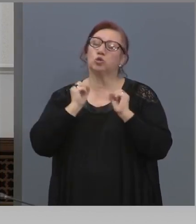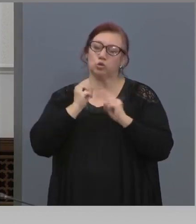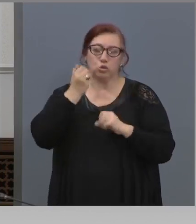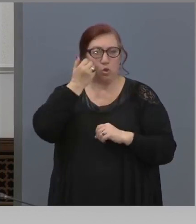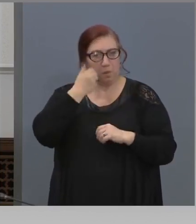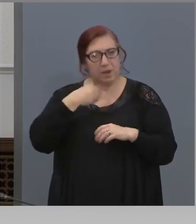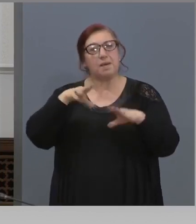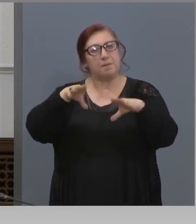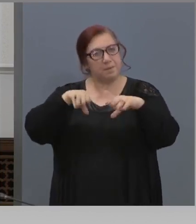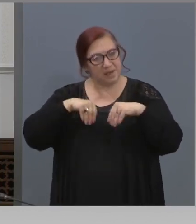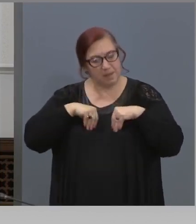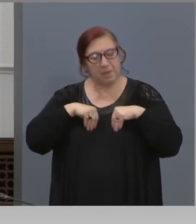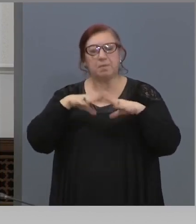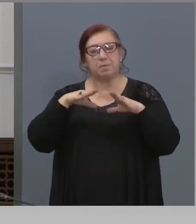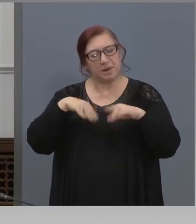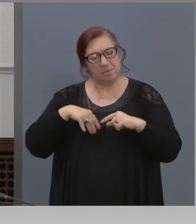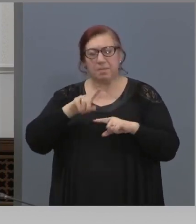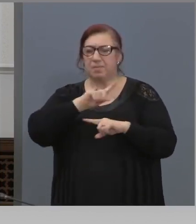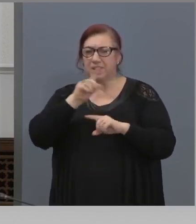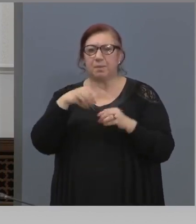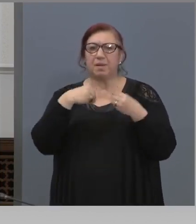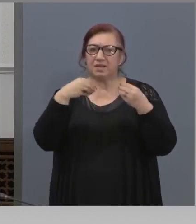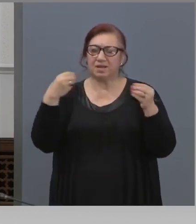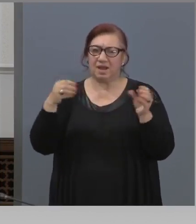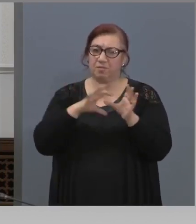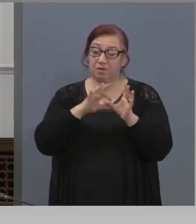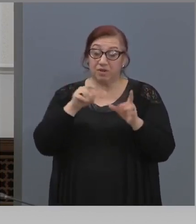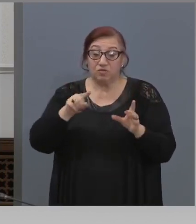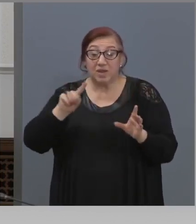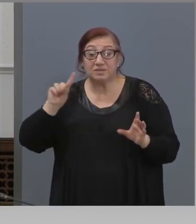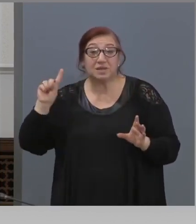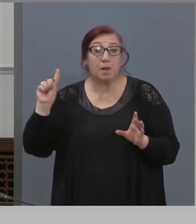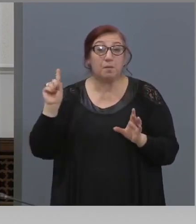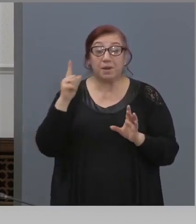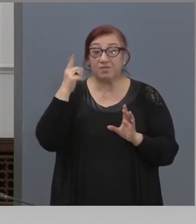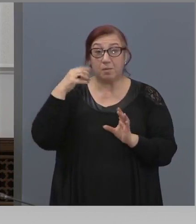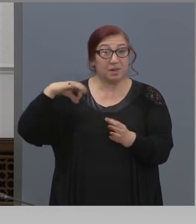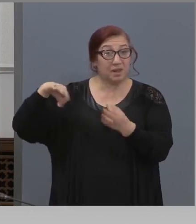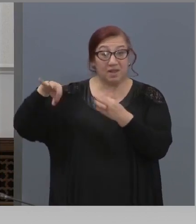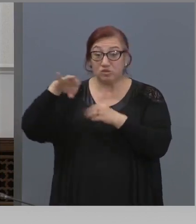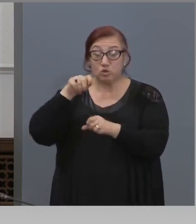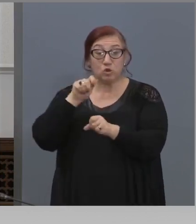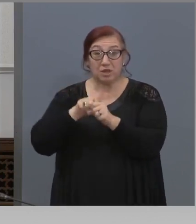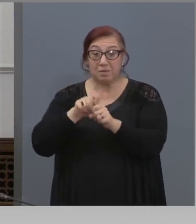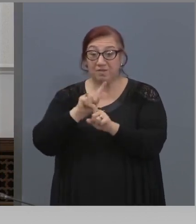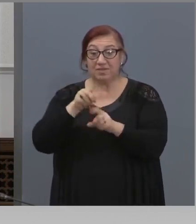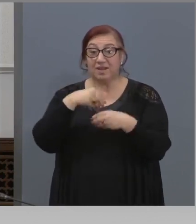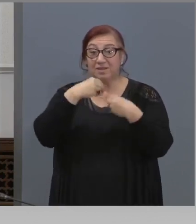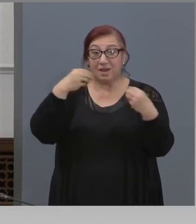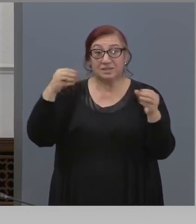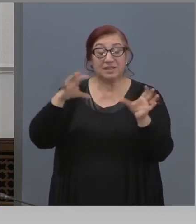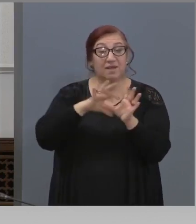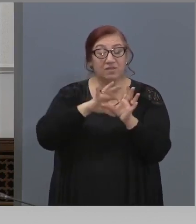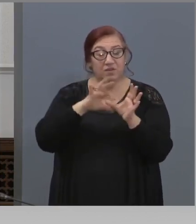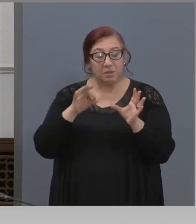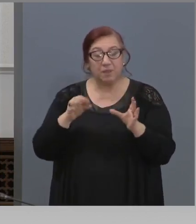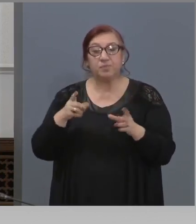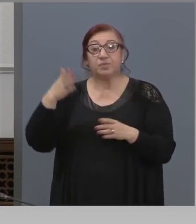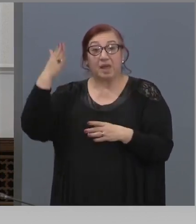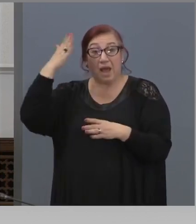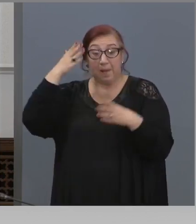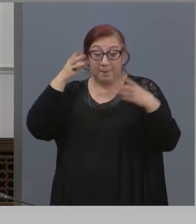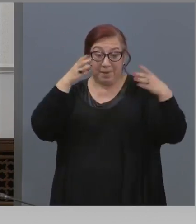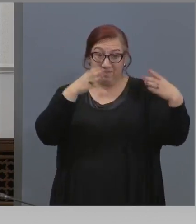в историята, сигурно, това ще го направят. Сиреч, правителството и синода и народа в